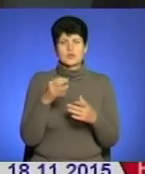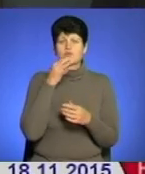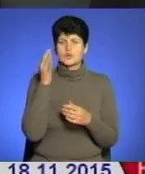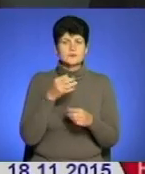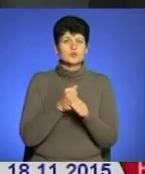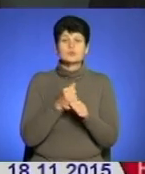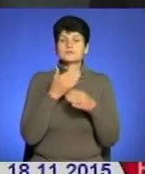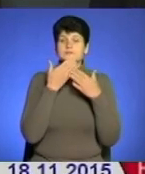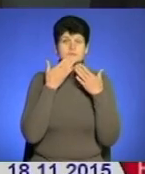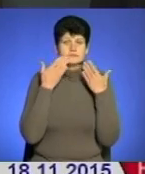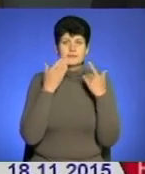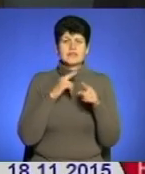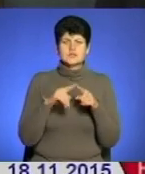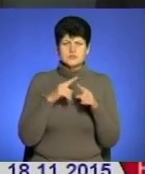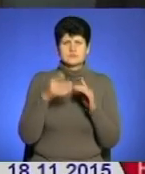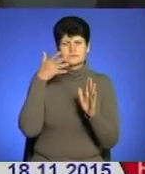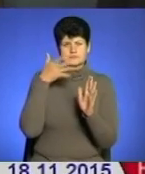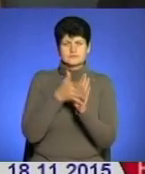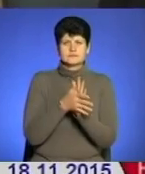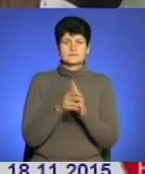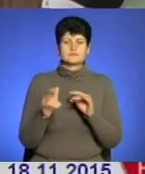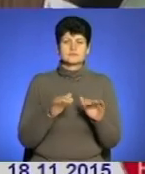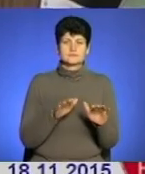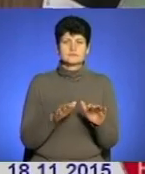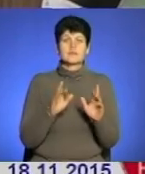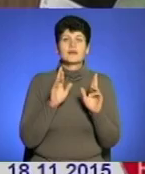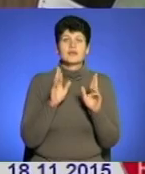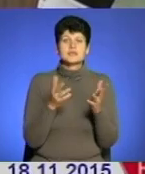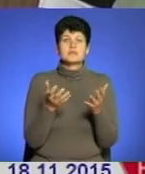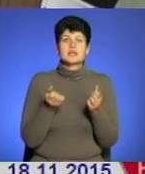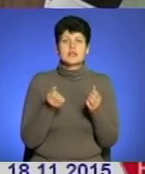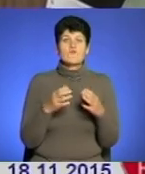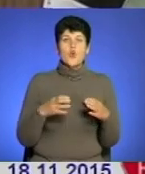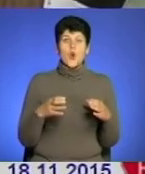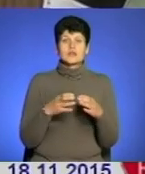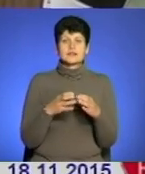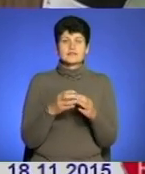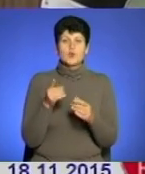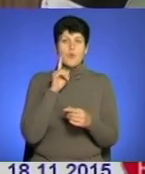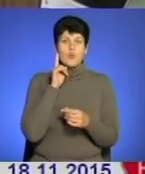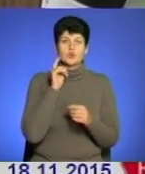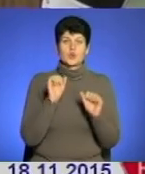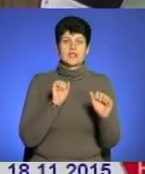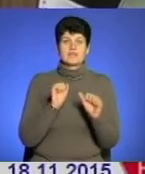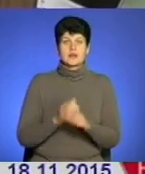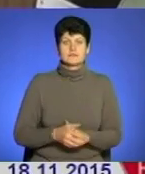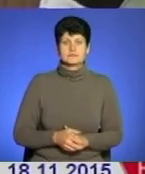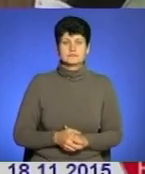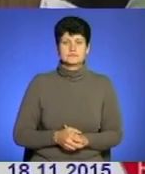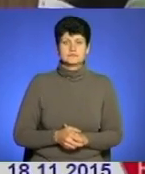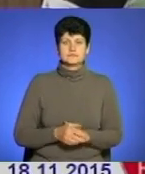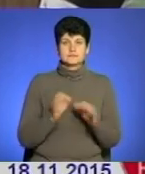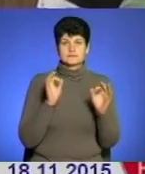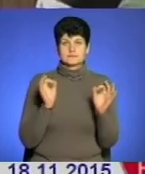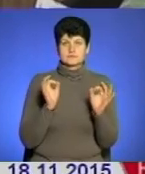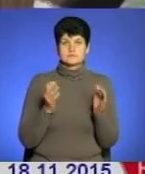роботи немає, швидко війшов у курс справ. Як сприділи в колективі такого молодого керівника? Нічого,